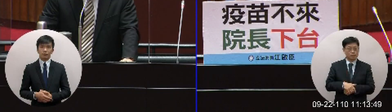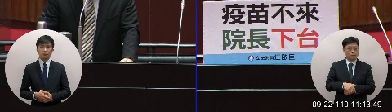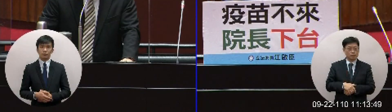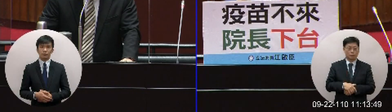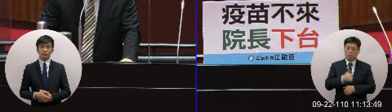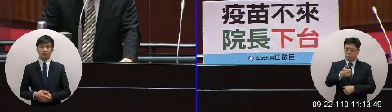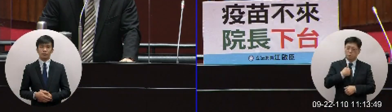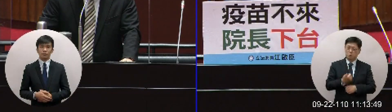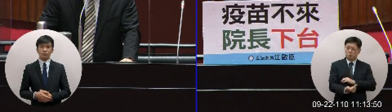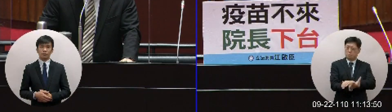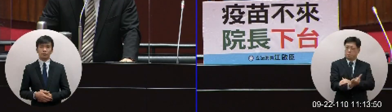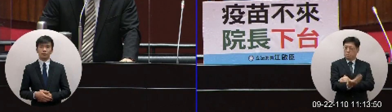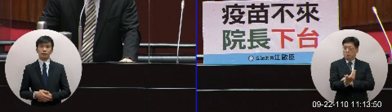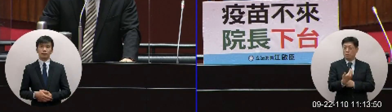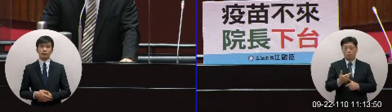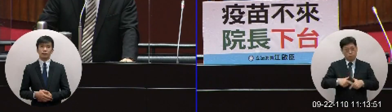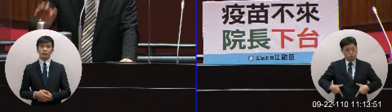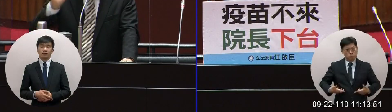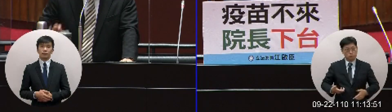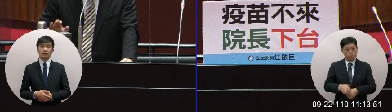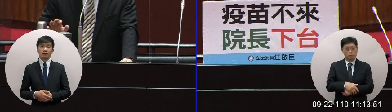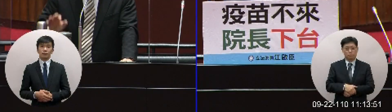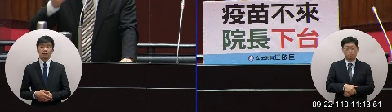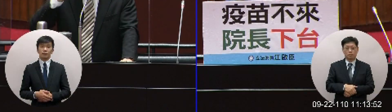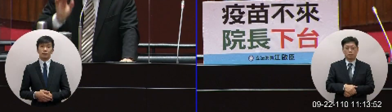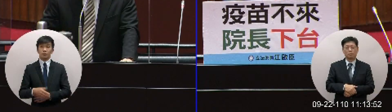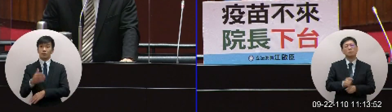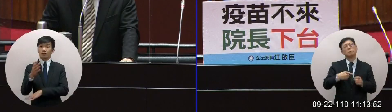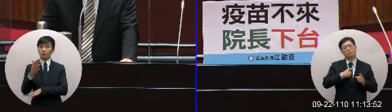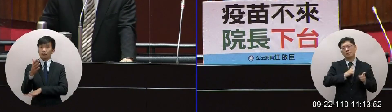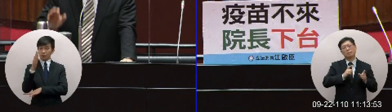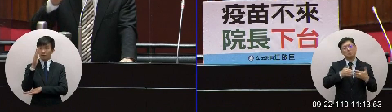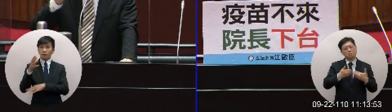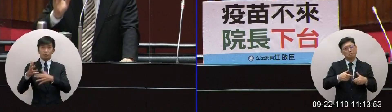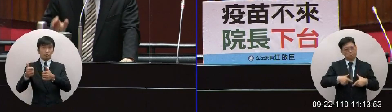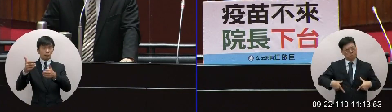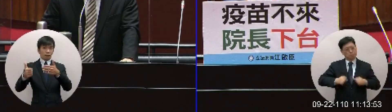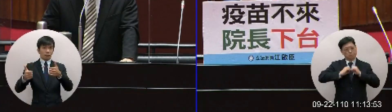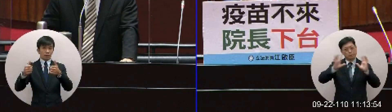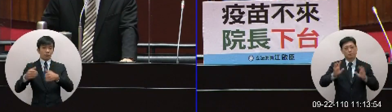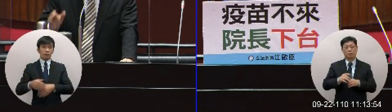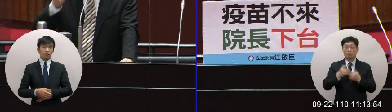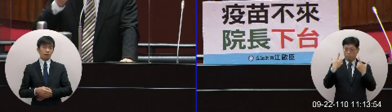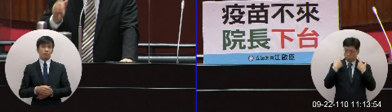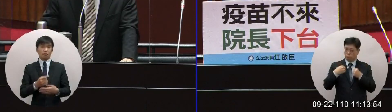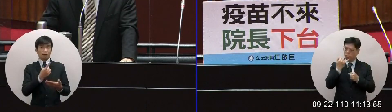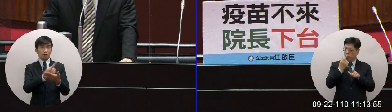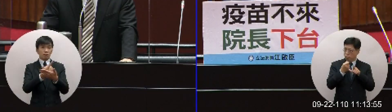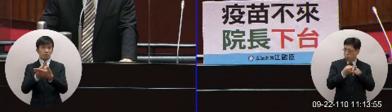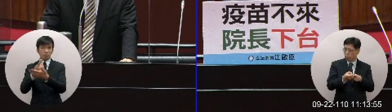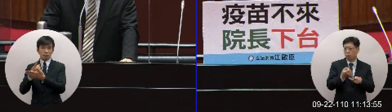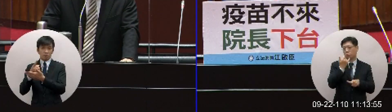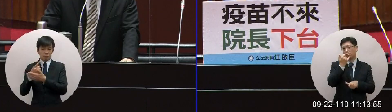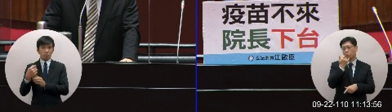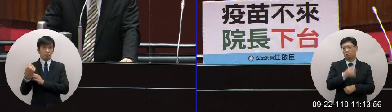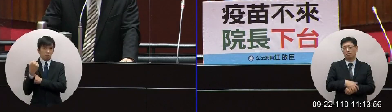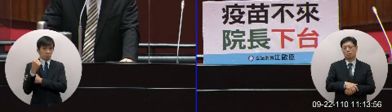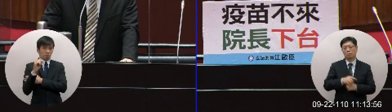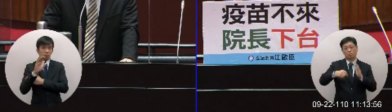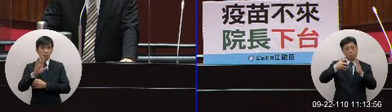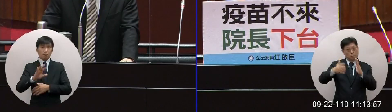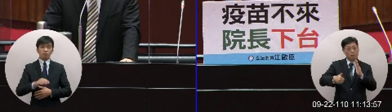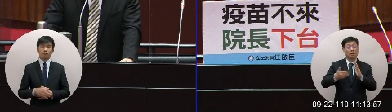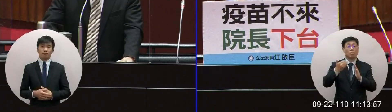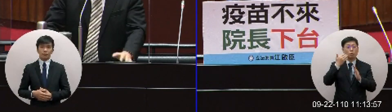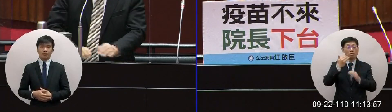去吹疫苗敢不敢講我們的官員各部會在各種層次都有在講院長